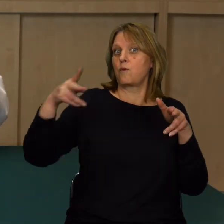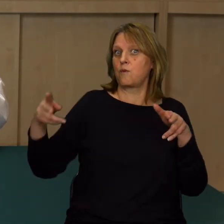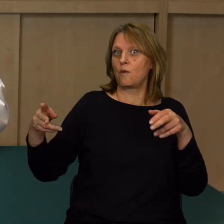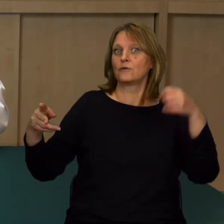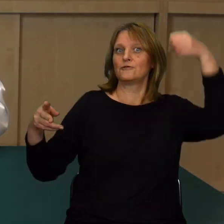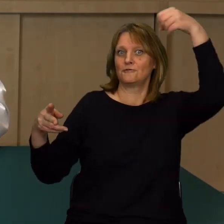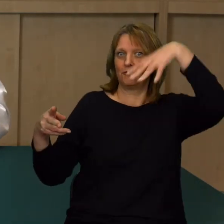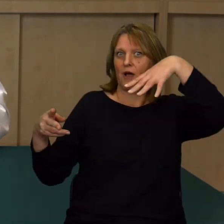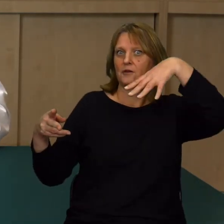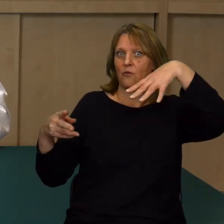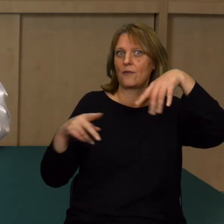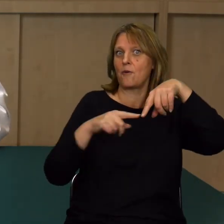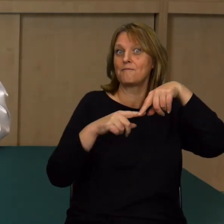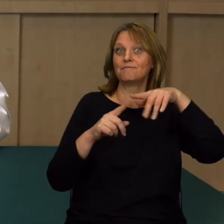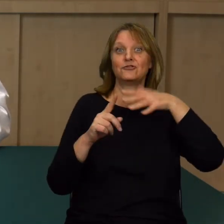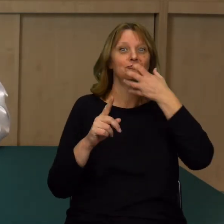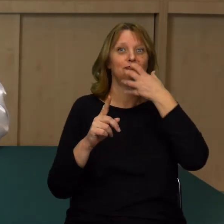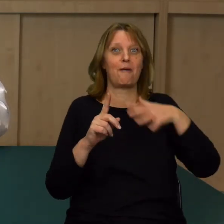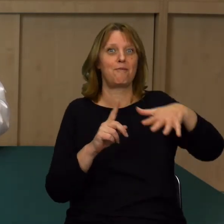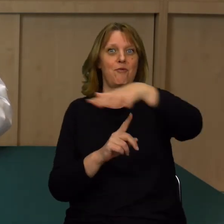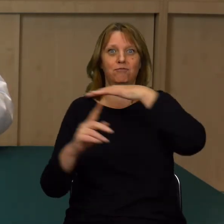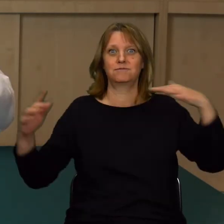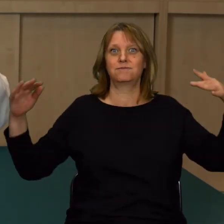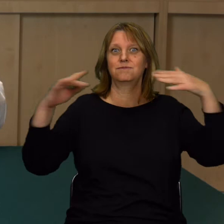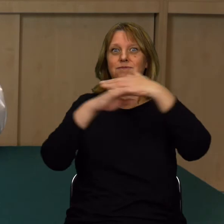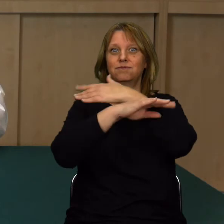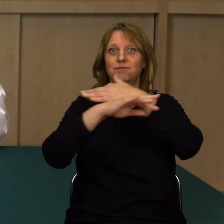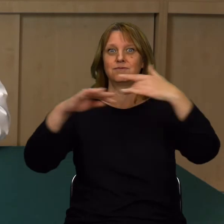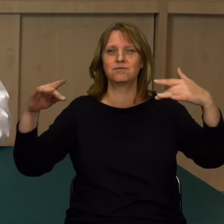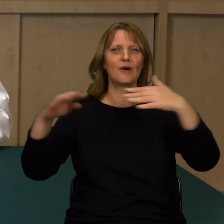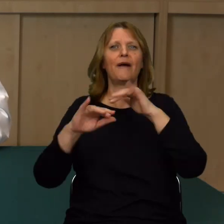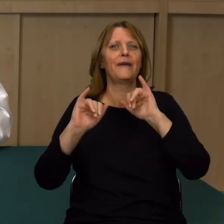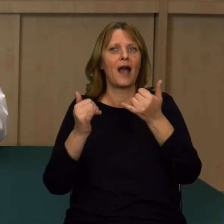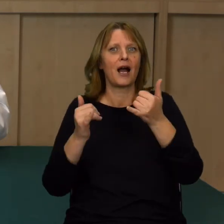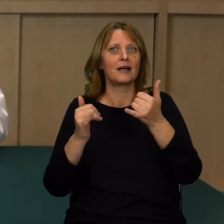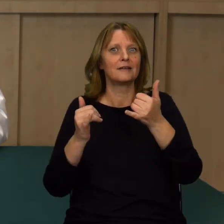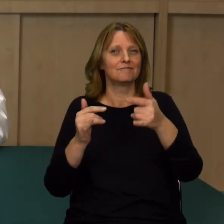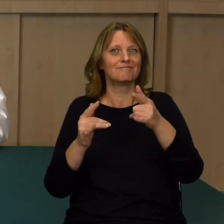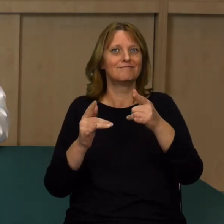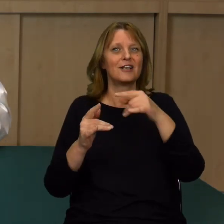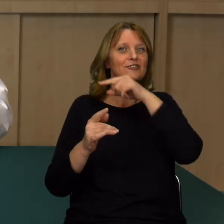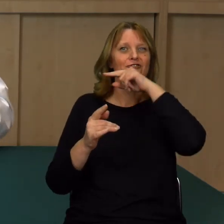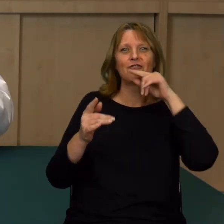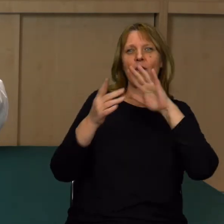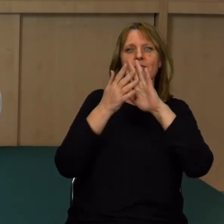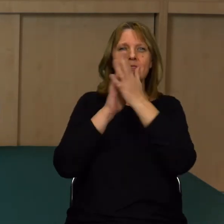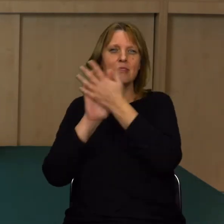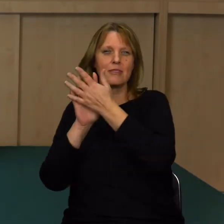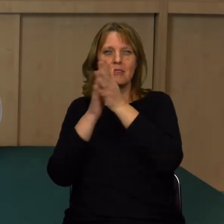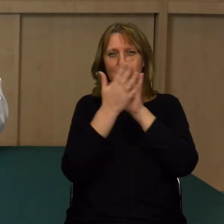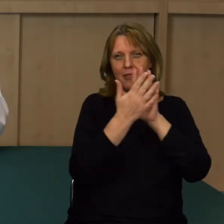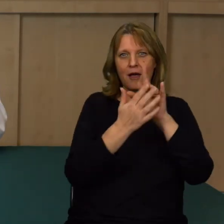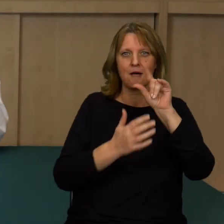podróżuje między innymi właśnie ciepło. Podróżuje podczerwienią. Przy okazji, jeżeli chcielibyśmy